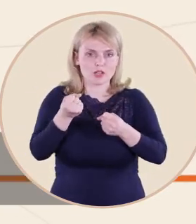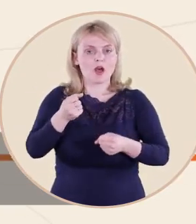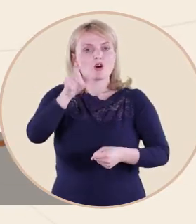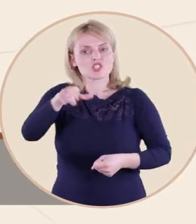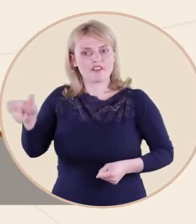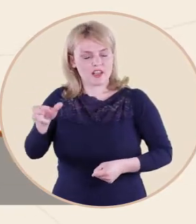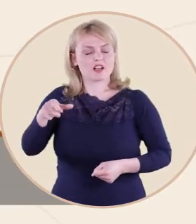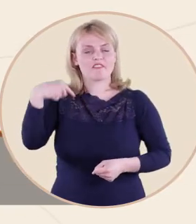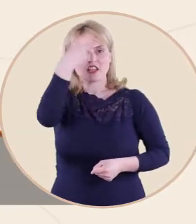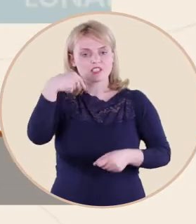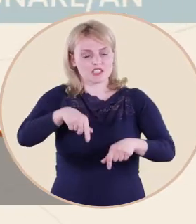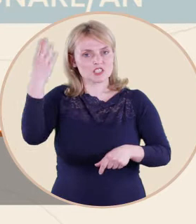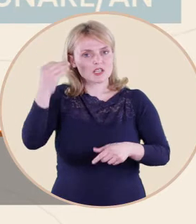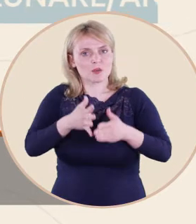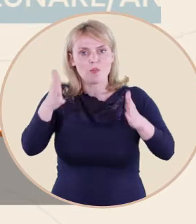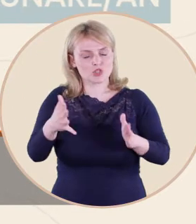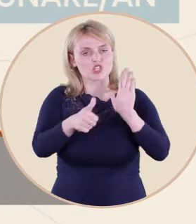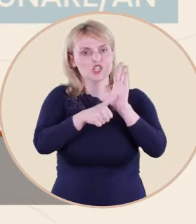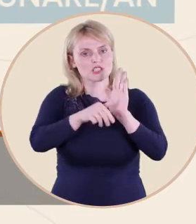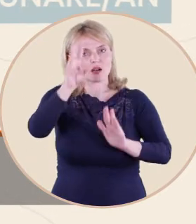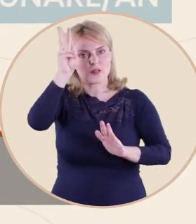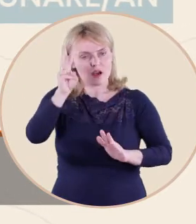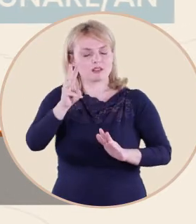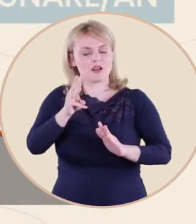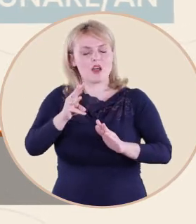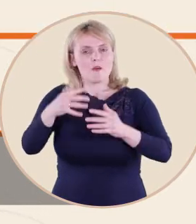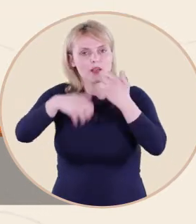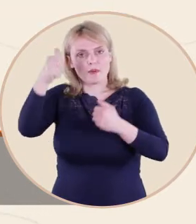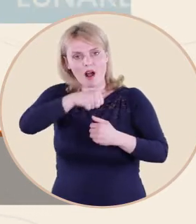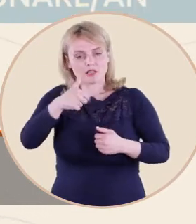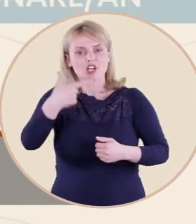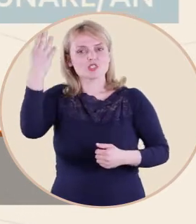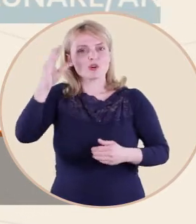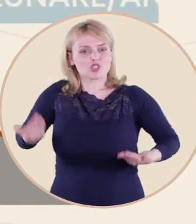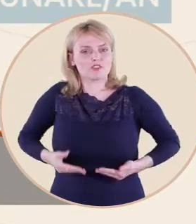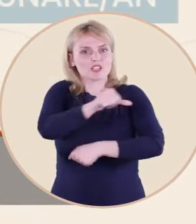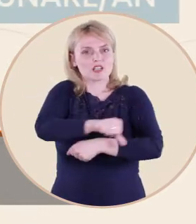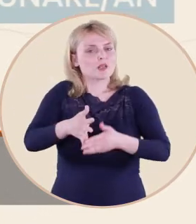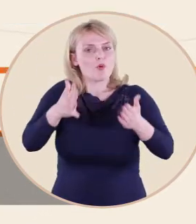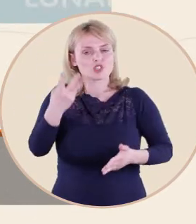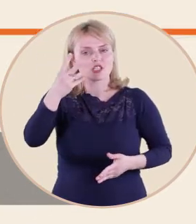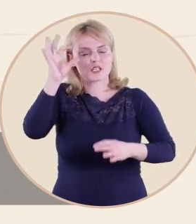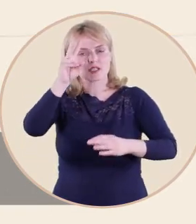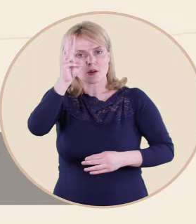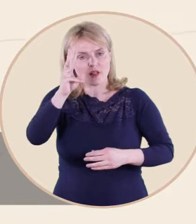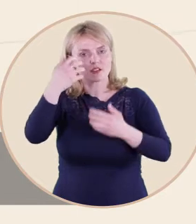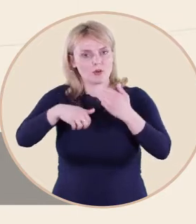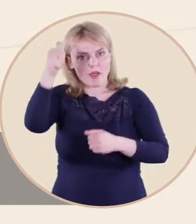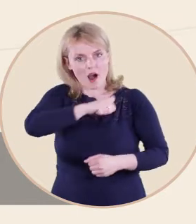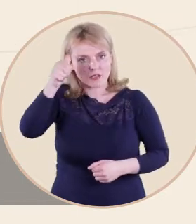și campaniile electorale pot veni de la persoane fizice din țară, cetățeni moldoveni aflați peste hotare, persoane juridice.